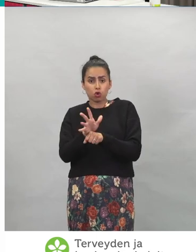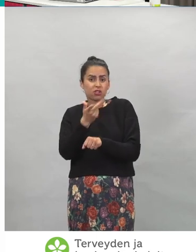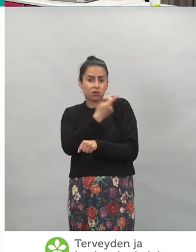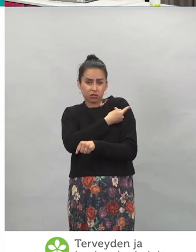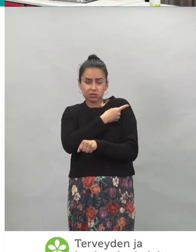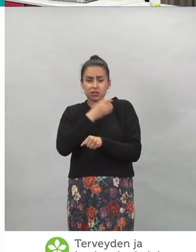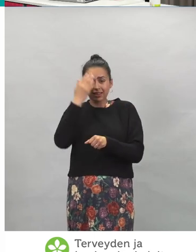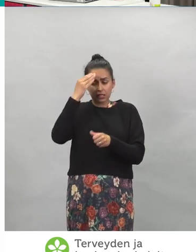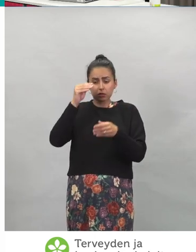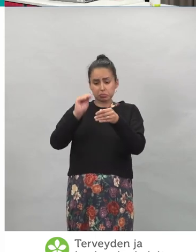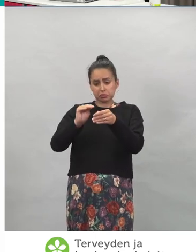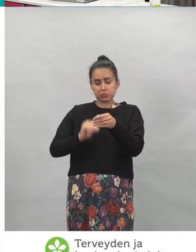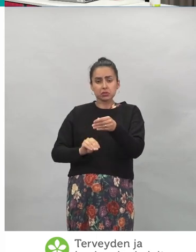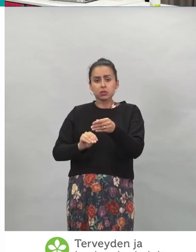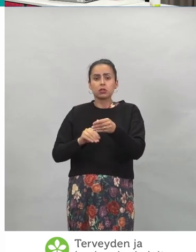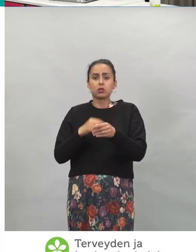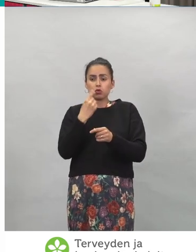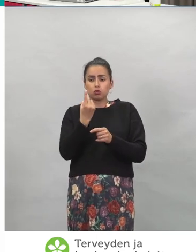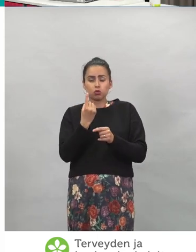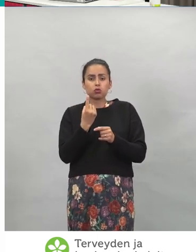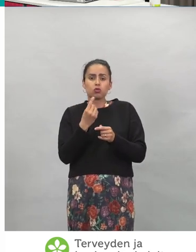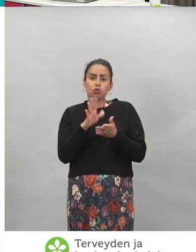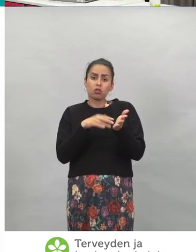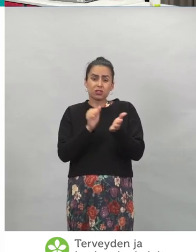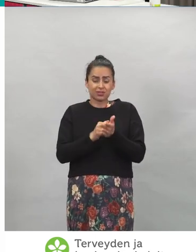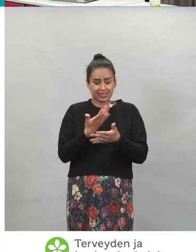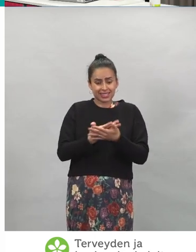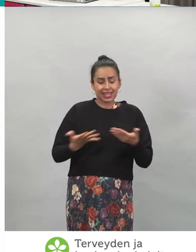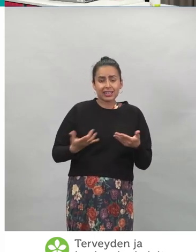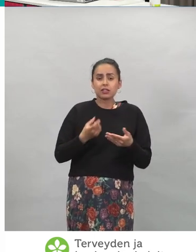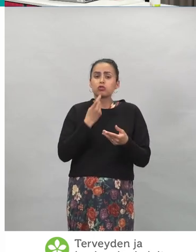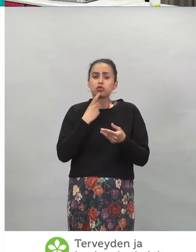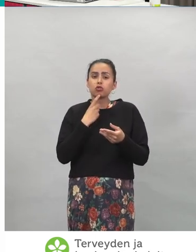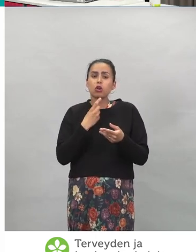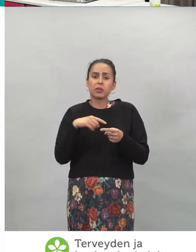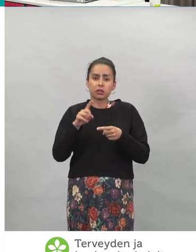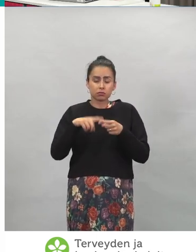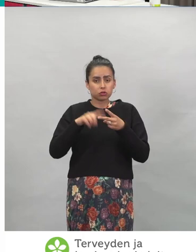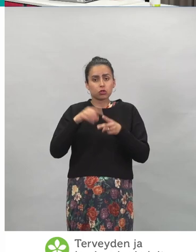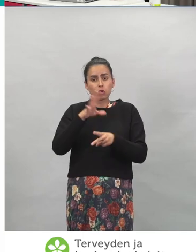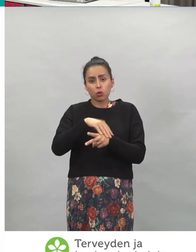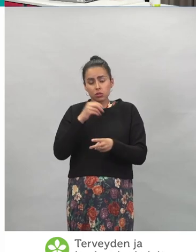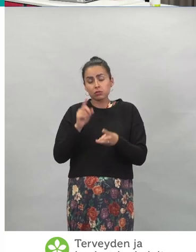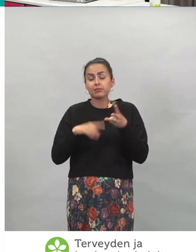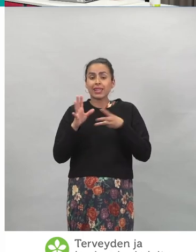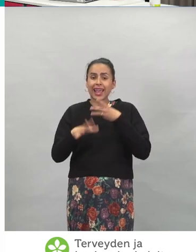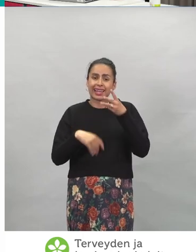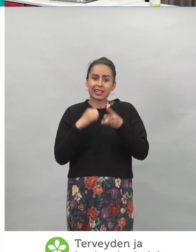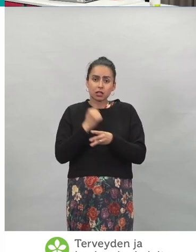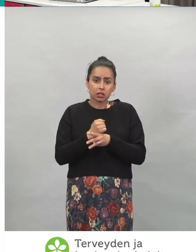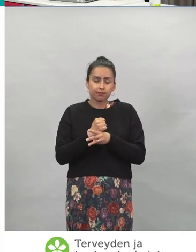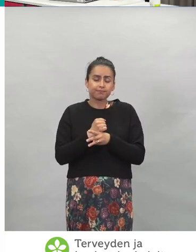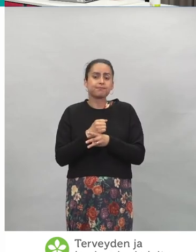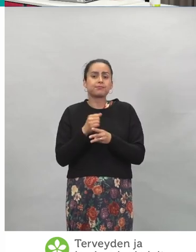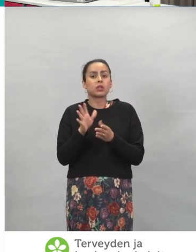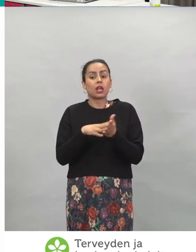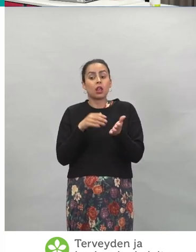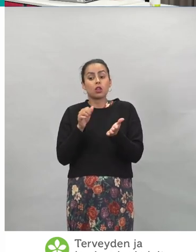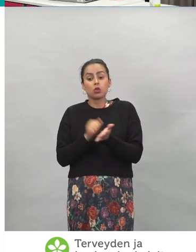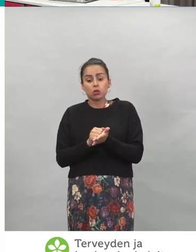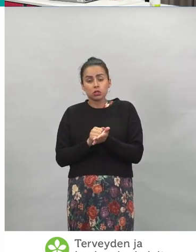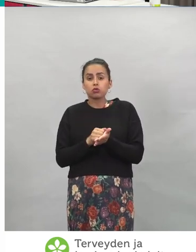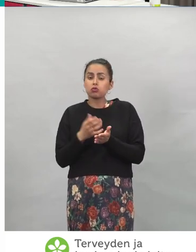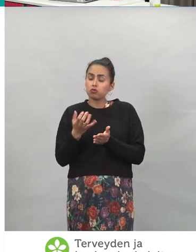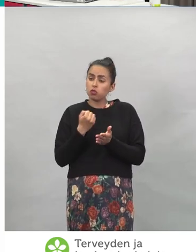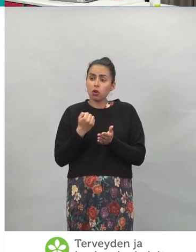Yhdellä todistuksella kielinä on sekä suomi, ruotsi ja englanti. Tämän todistuksen voi